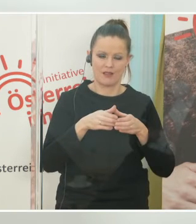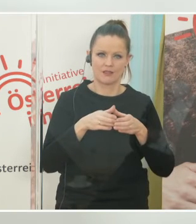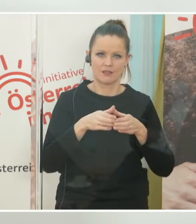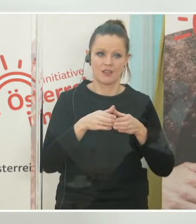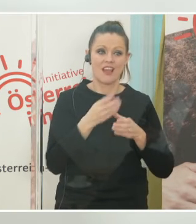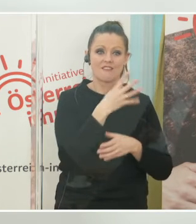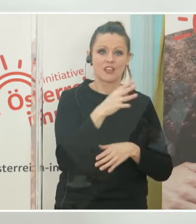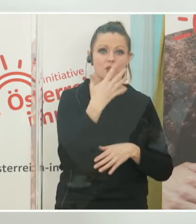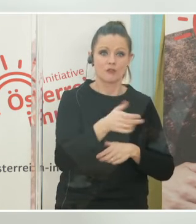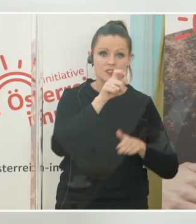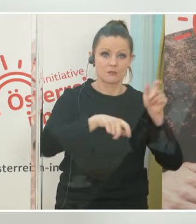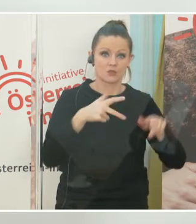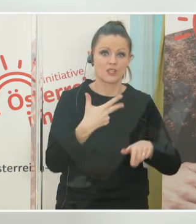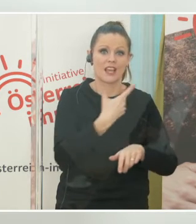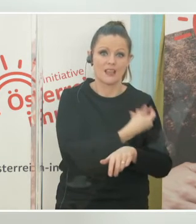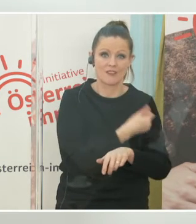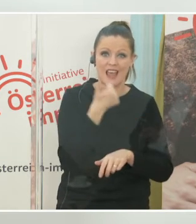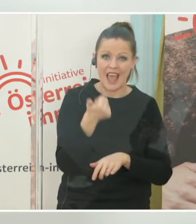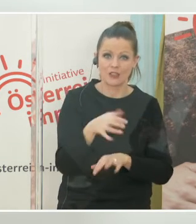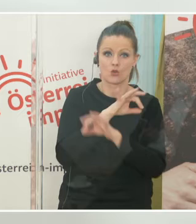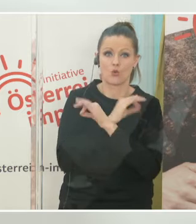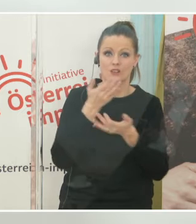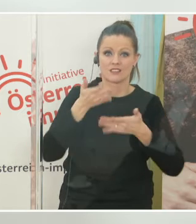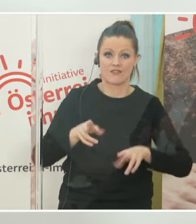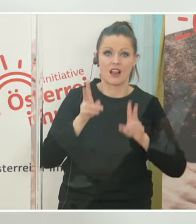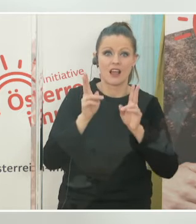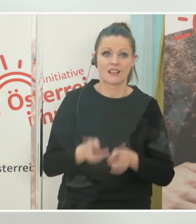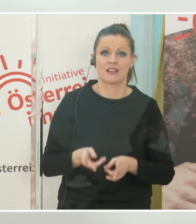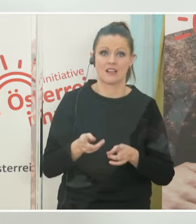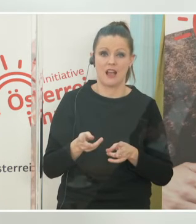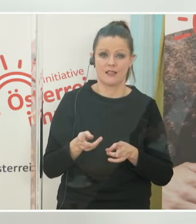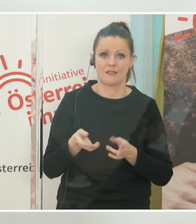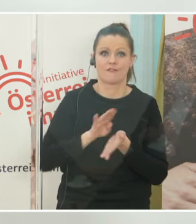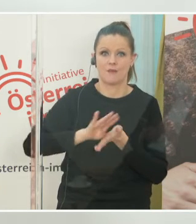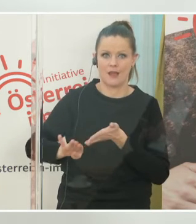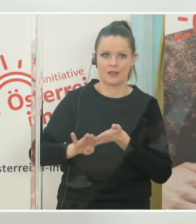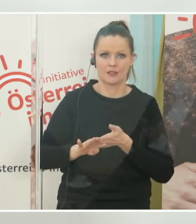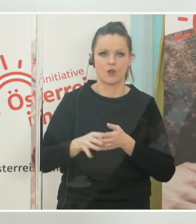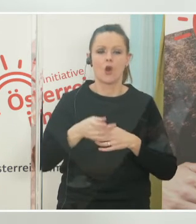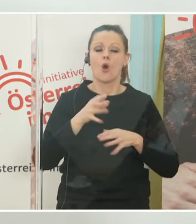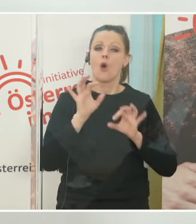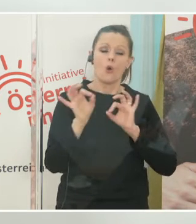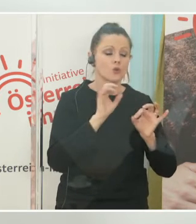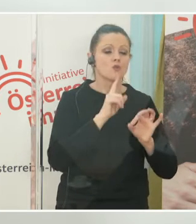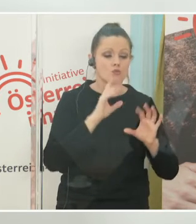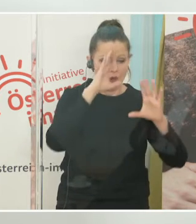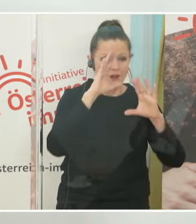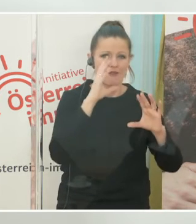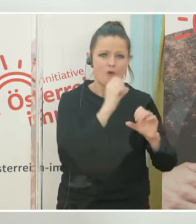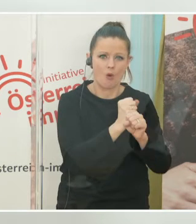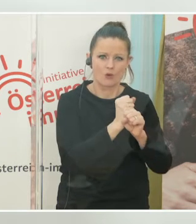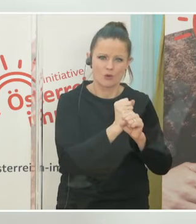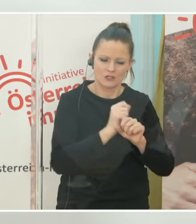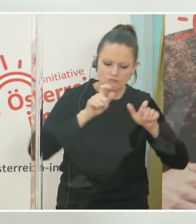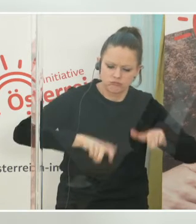Personen impfen, um einen Corona-Todesfall zu verhindern. Und wenn man sich nur auf die hochbetagte Bevölkerung mit Grundkrankheiten fokussiert,